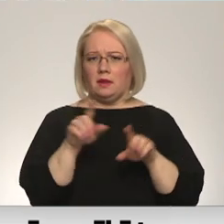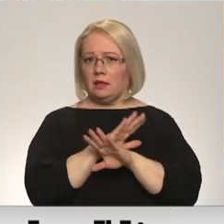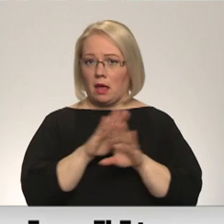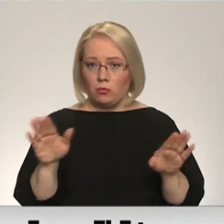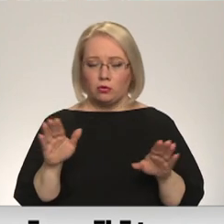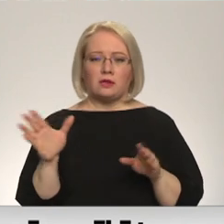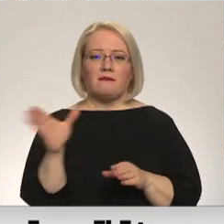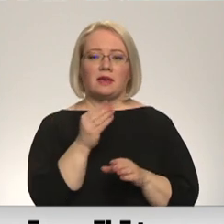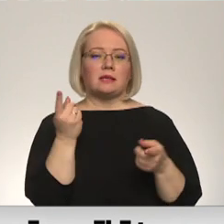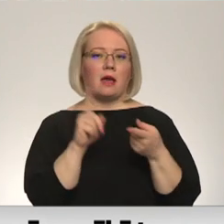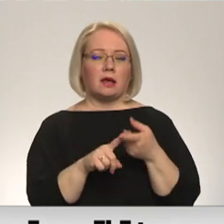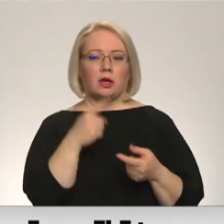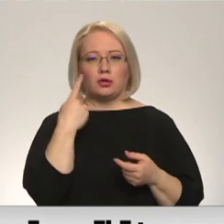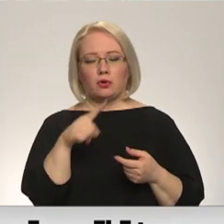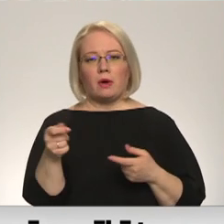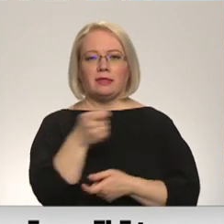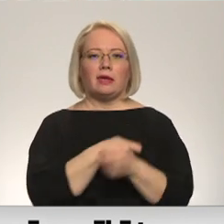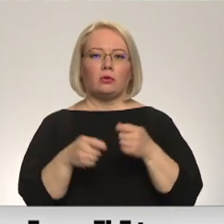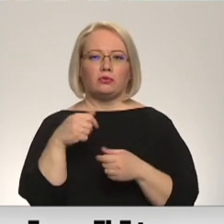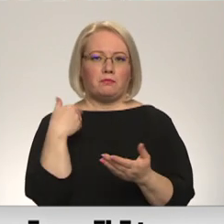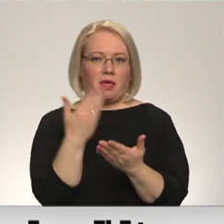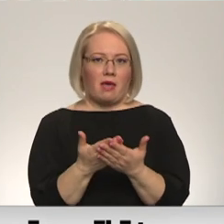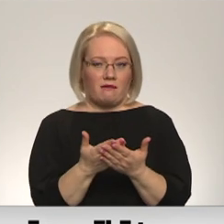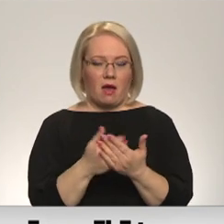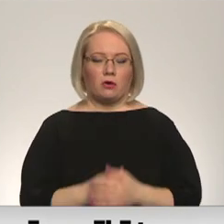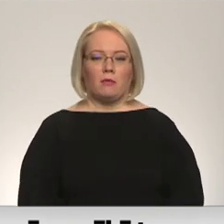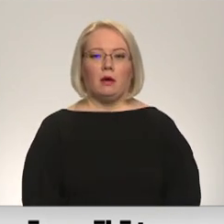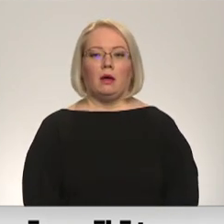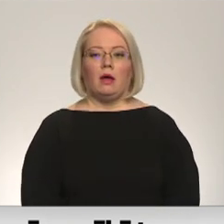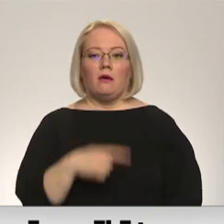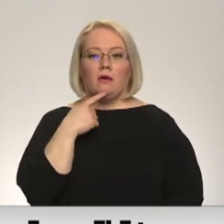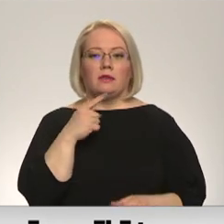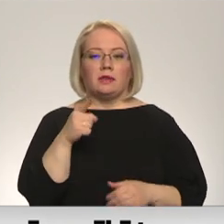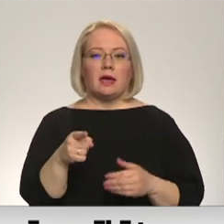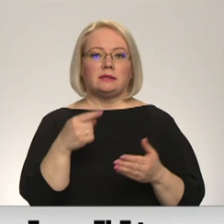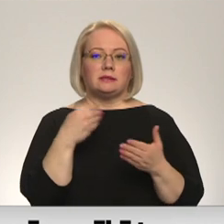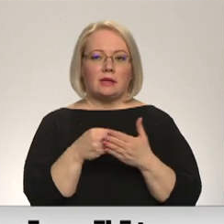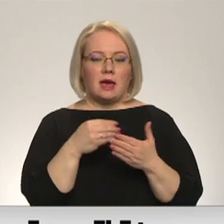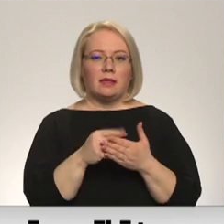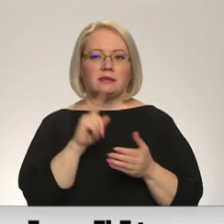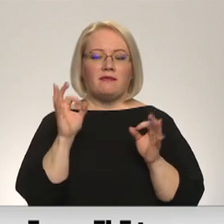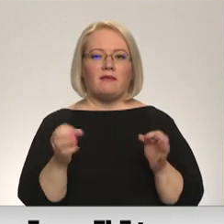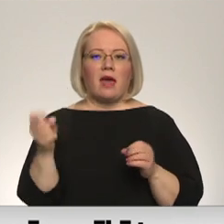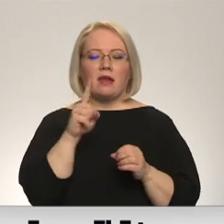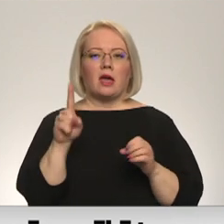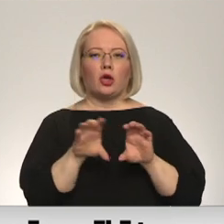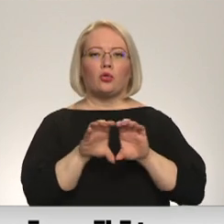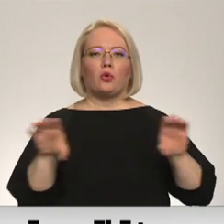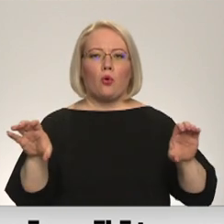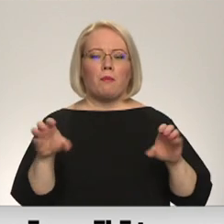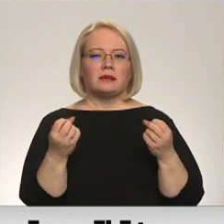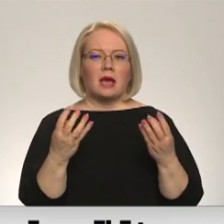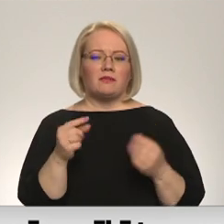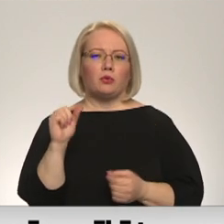lai gan viss būšot atkarīgs no tirgas piedāvājuma. Šobrīd LNG cenas pēc būties ir konkrēt spējams ar trubas gāzes. Viņas ir varbūt nedaudz